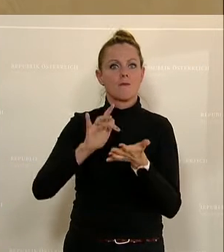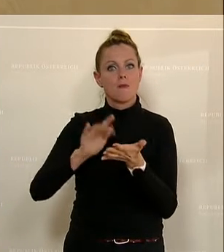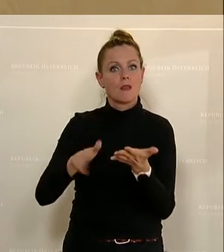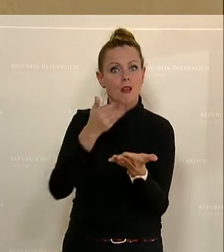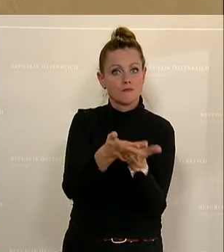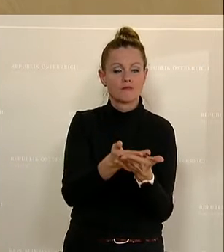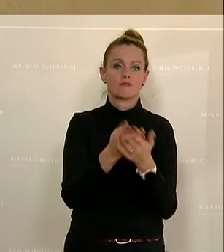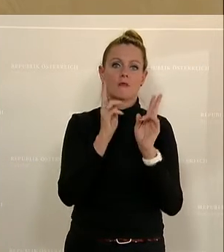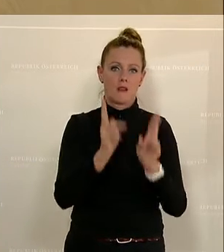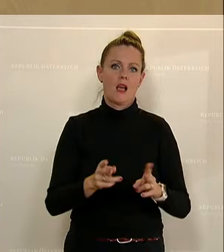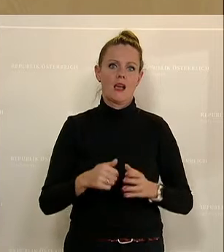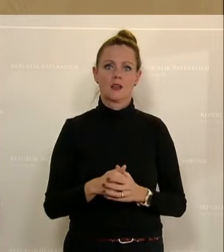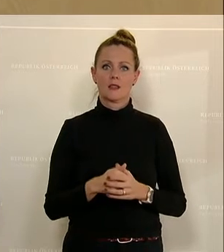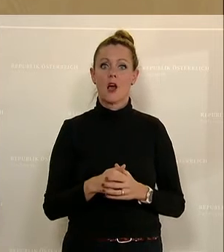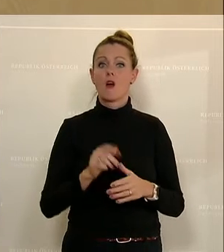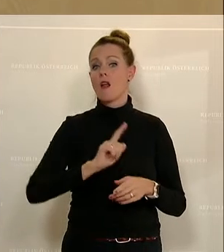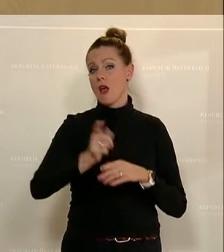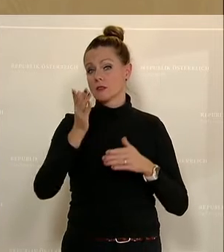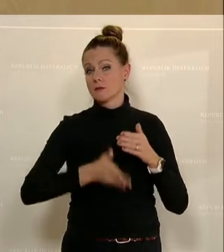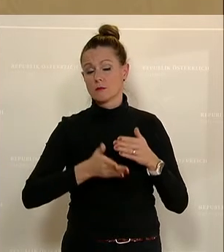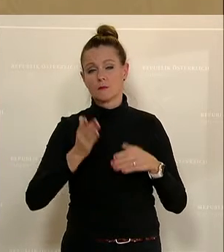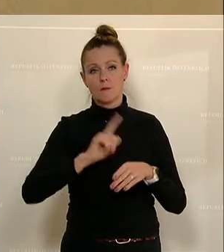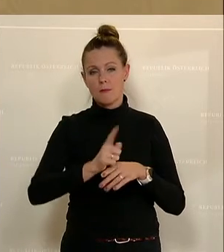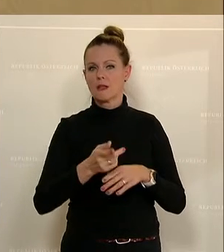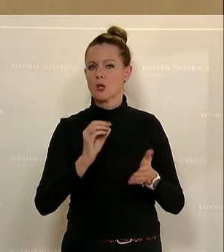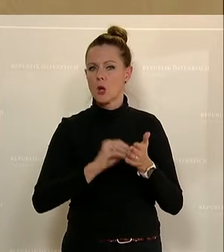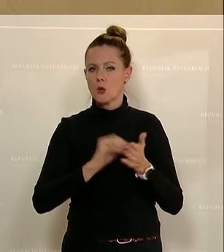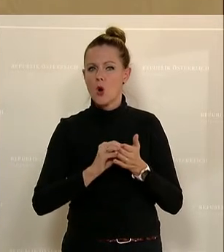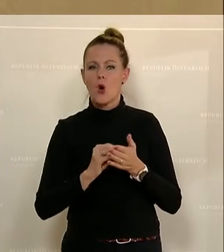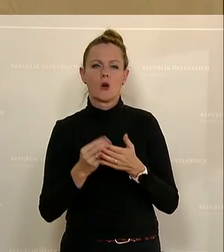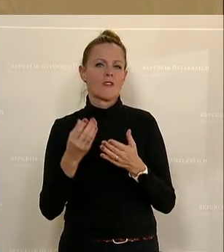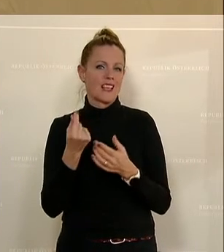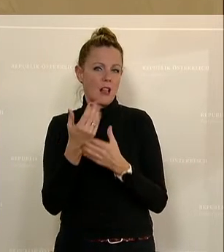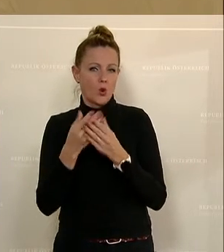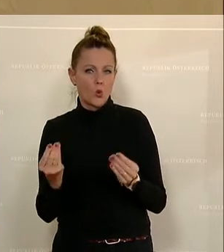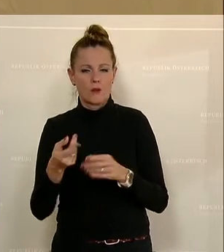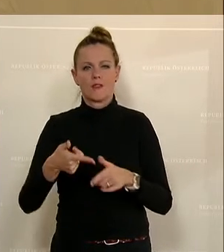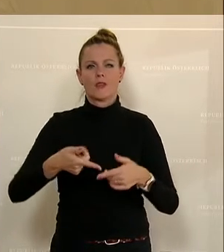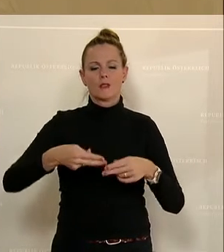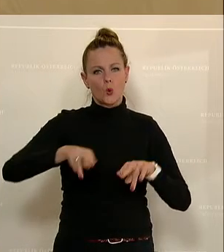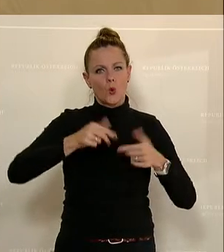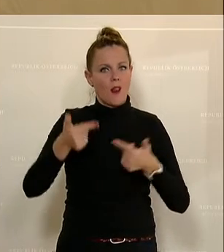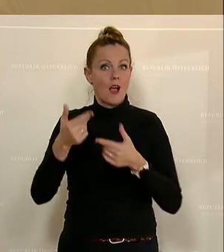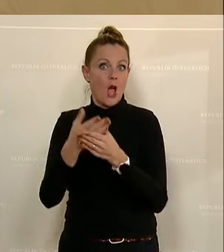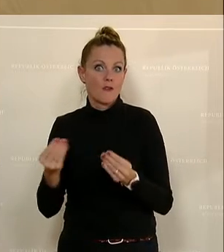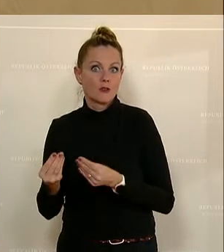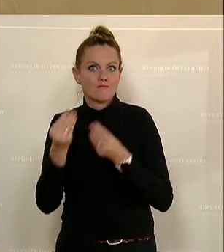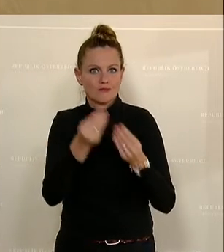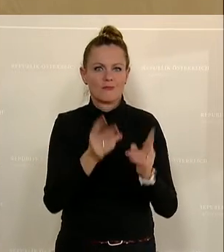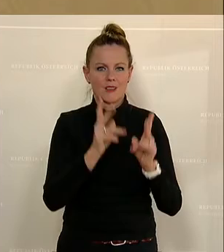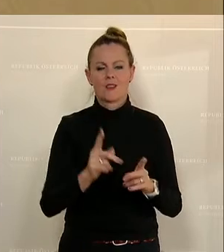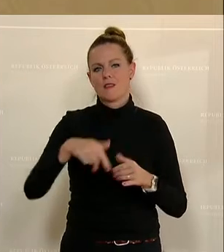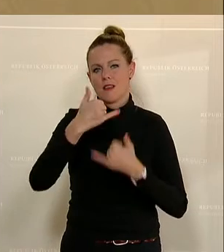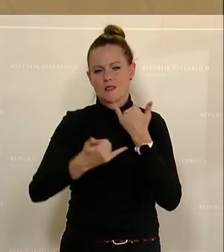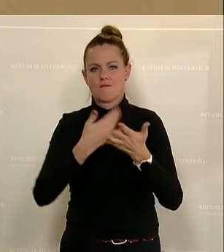konnten. Wir konnten auch im letzten Moment weitere 7 Millionen Euro aus der Rücklage auflösen. Und wir werden uns dafür einsetzen, dass wir auch im nächsten Jahr hier noch